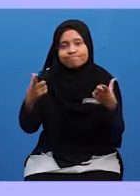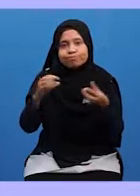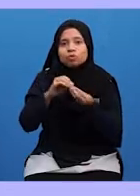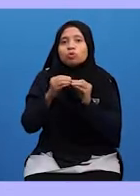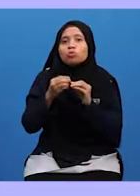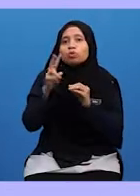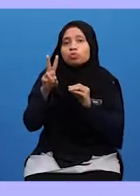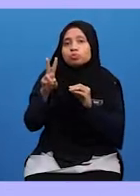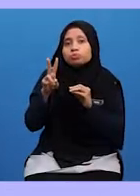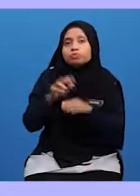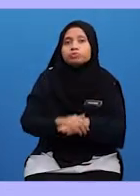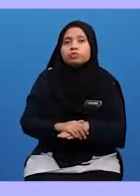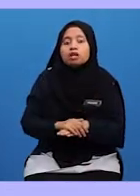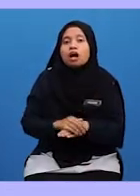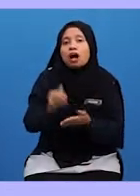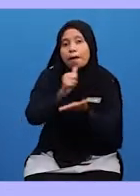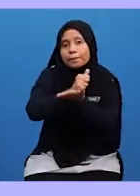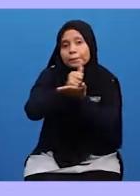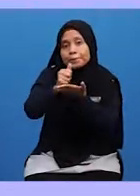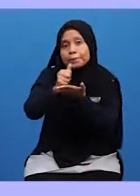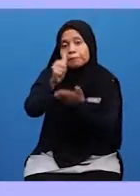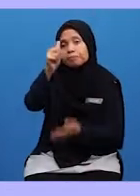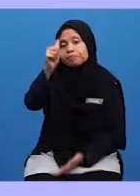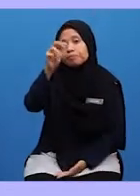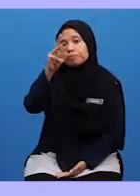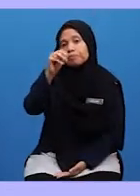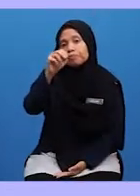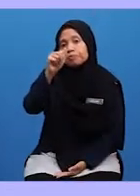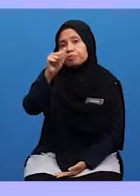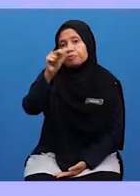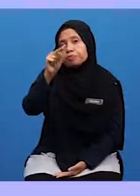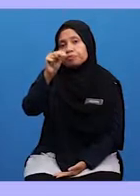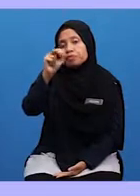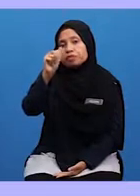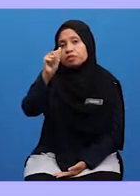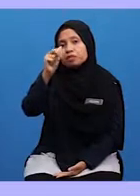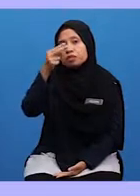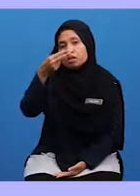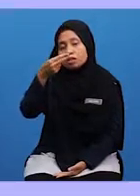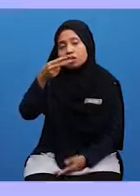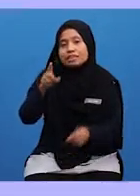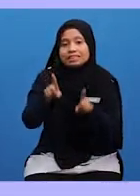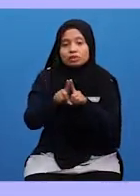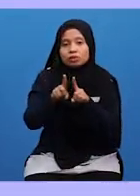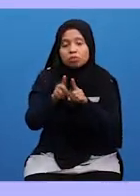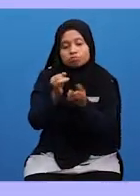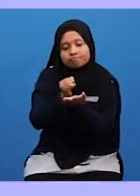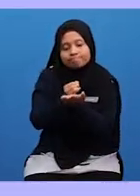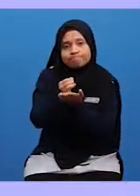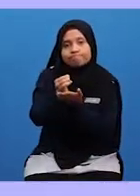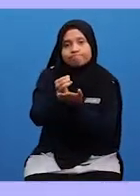adalah amanah Amanah ertinya jujur Nabi